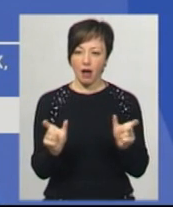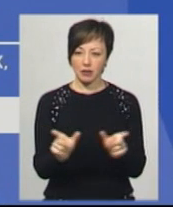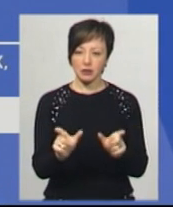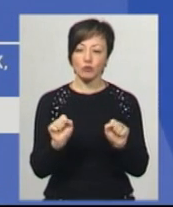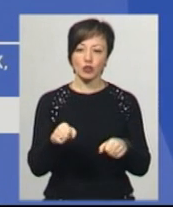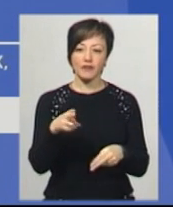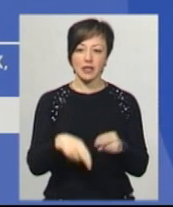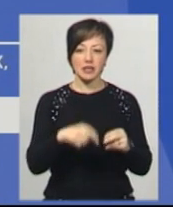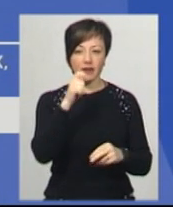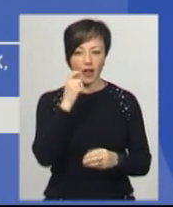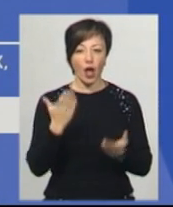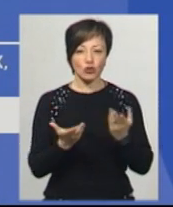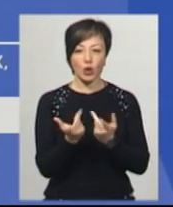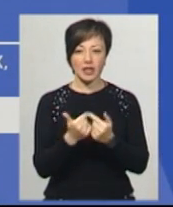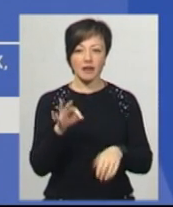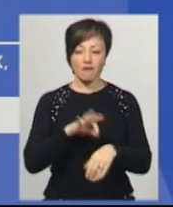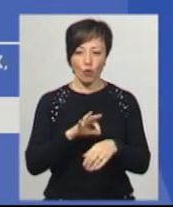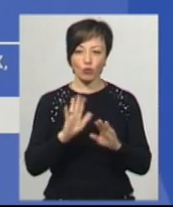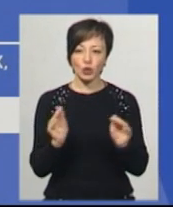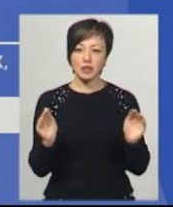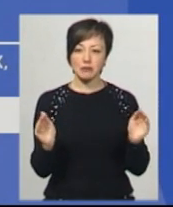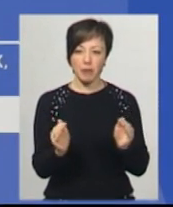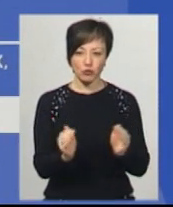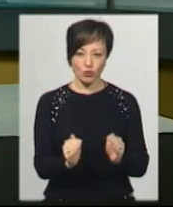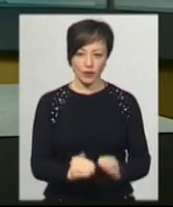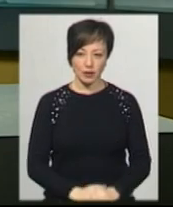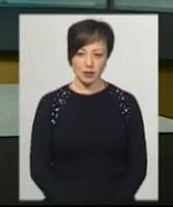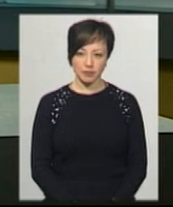в кінці квітня, якщо кількість хворих буде зменшуватися.